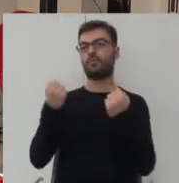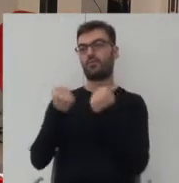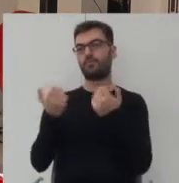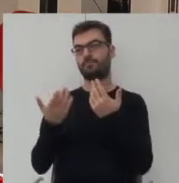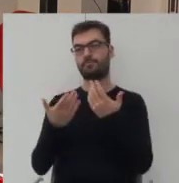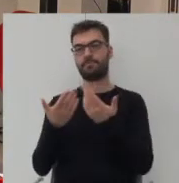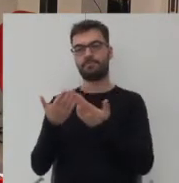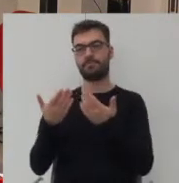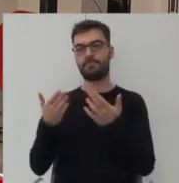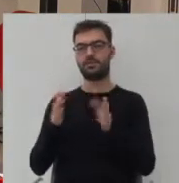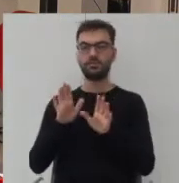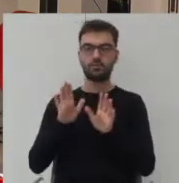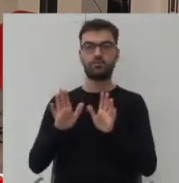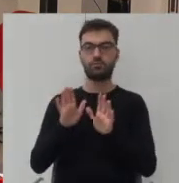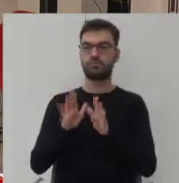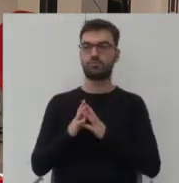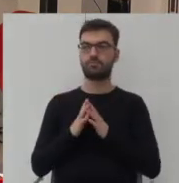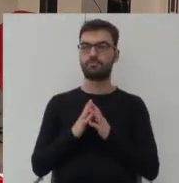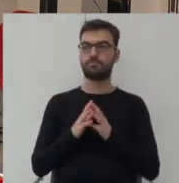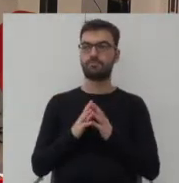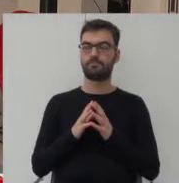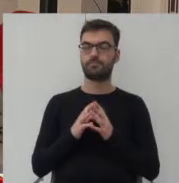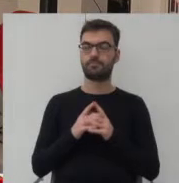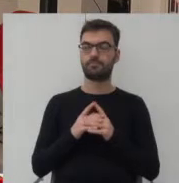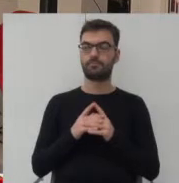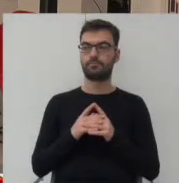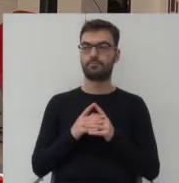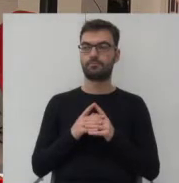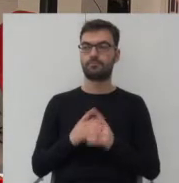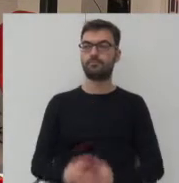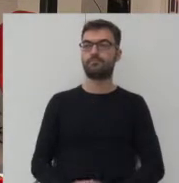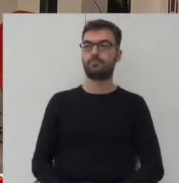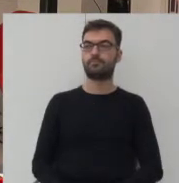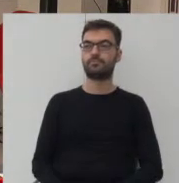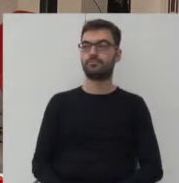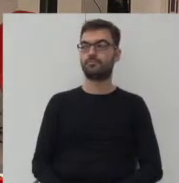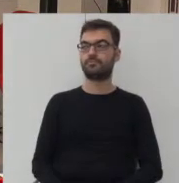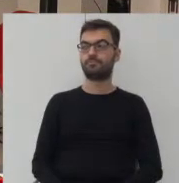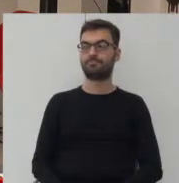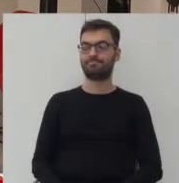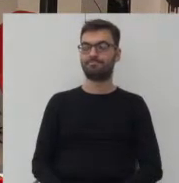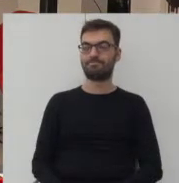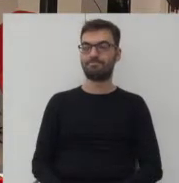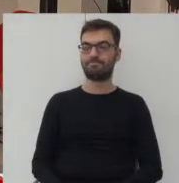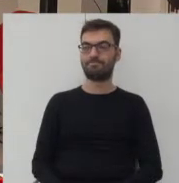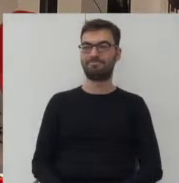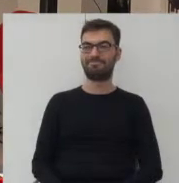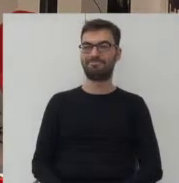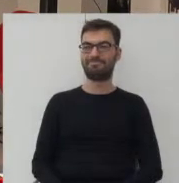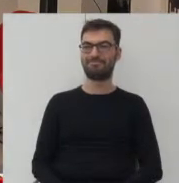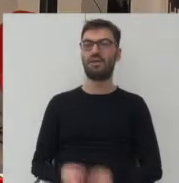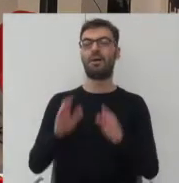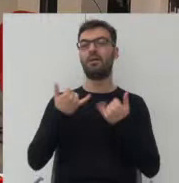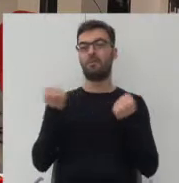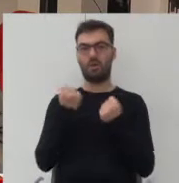dosyć mocne jakieś formy